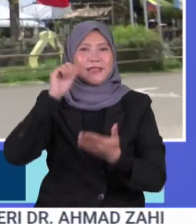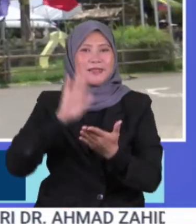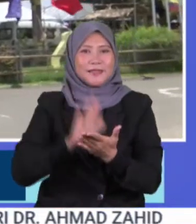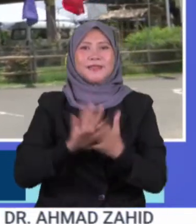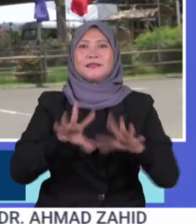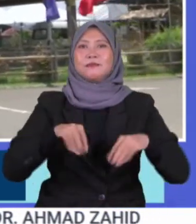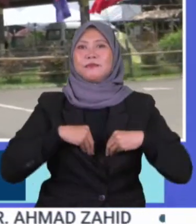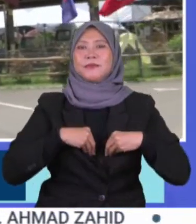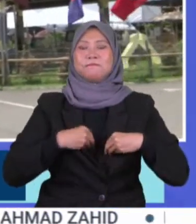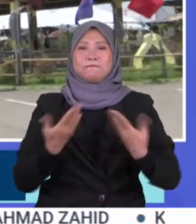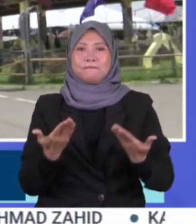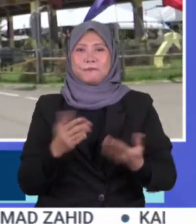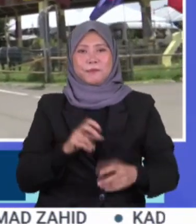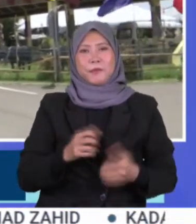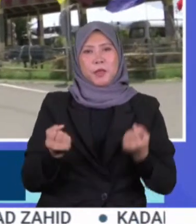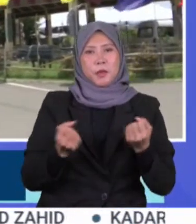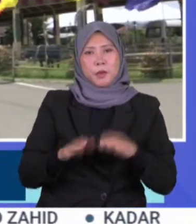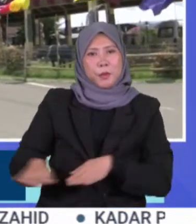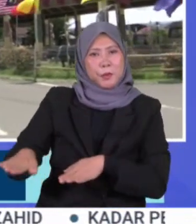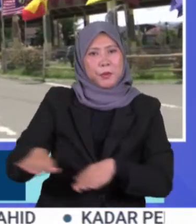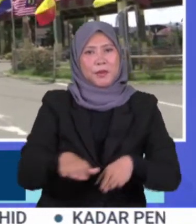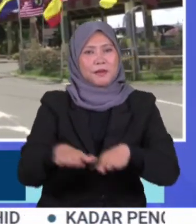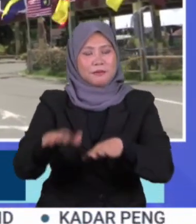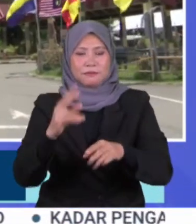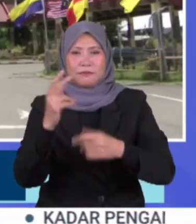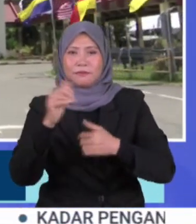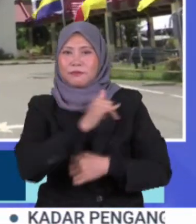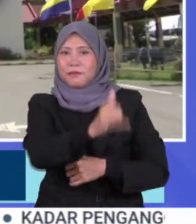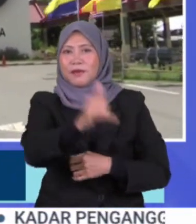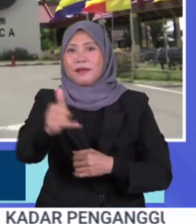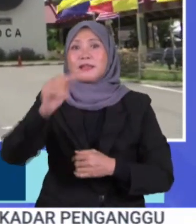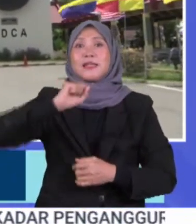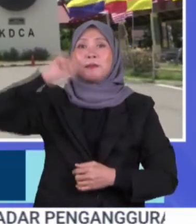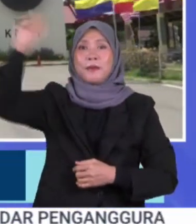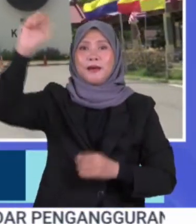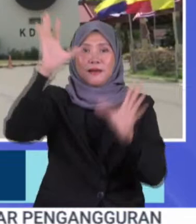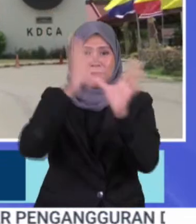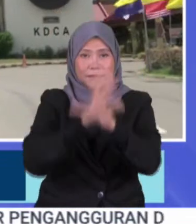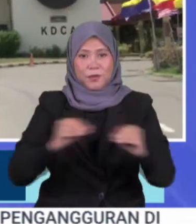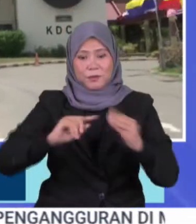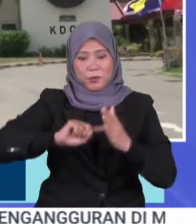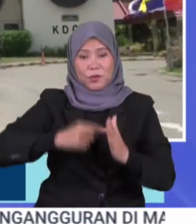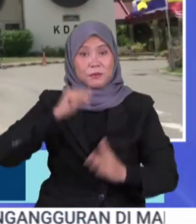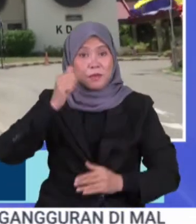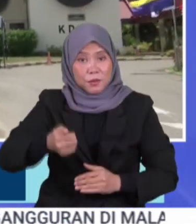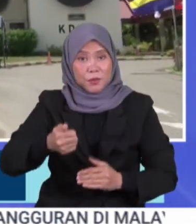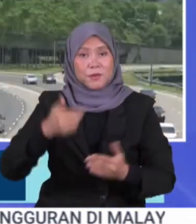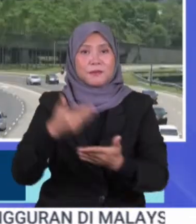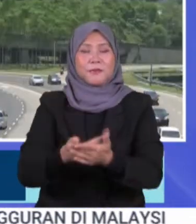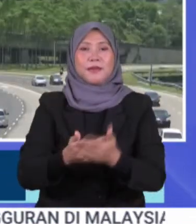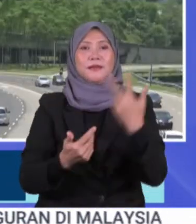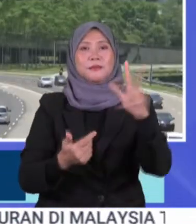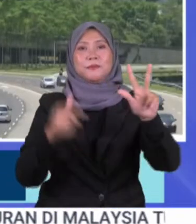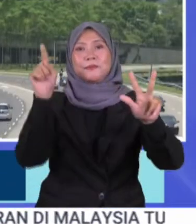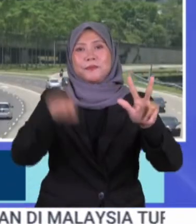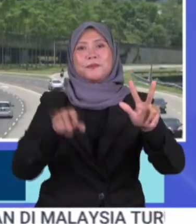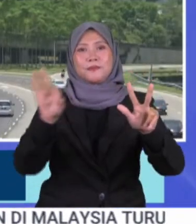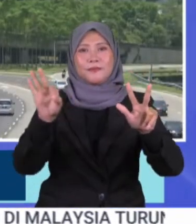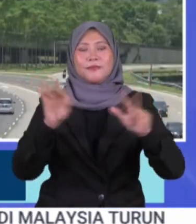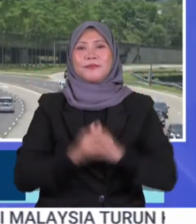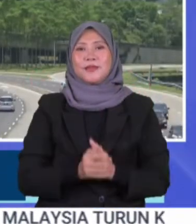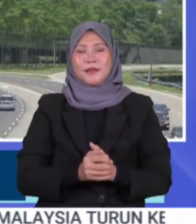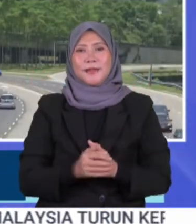Agung berkenan menyempurnakan gembara kenali Borneo, penjelajah Sabah dan Sarawak bermula esok hingga 13 September